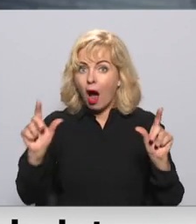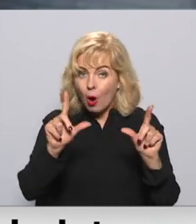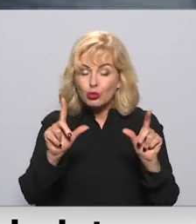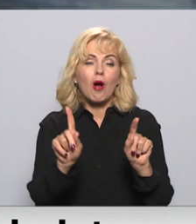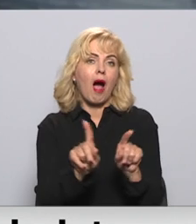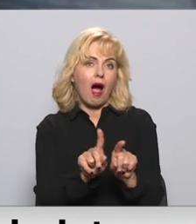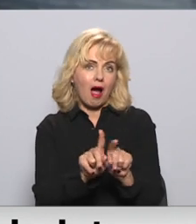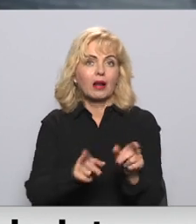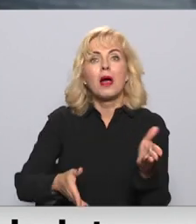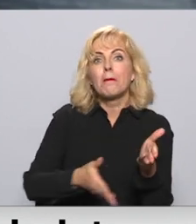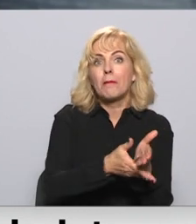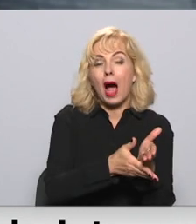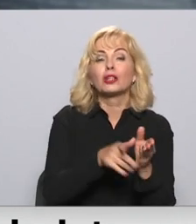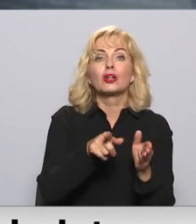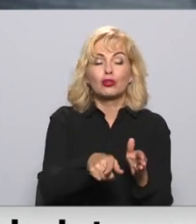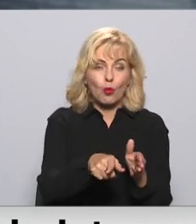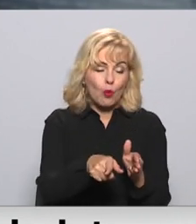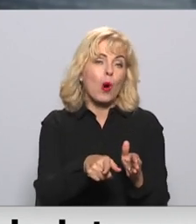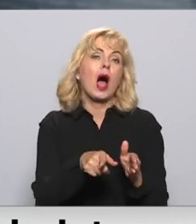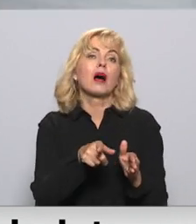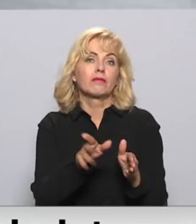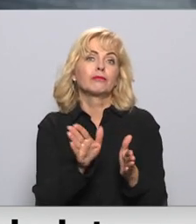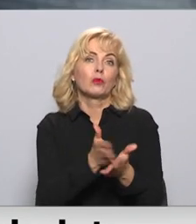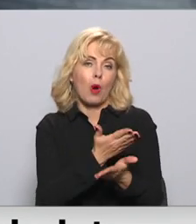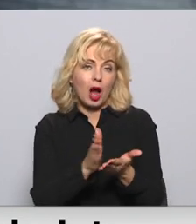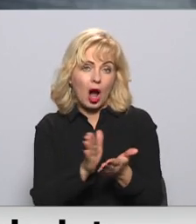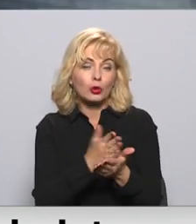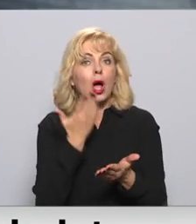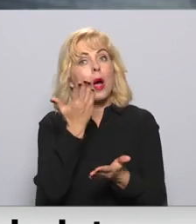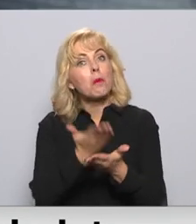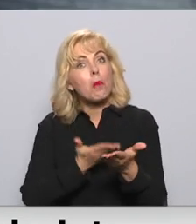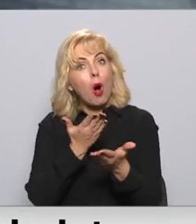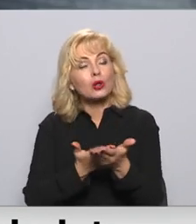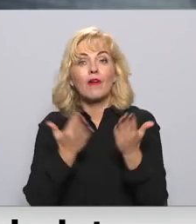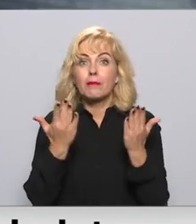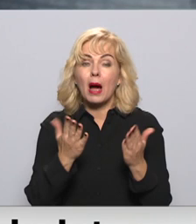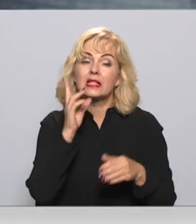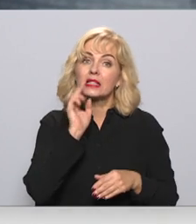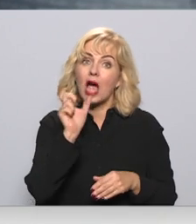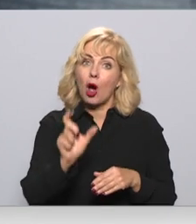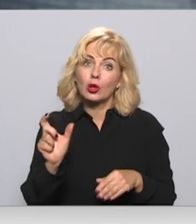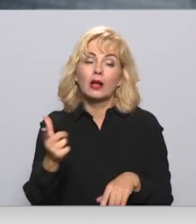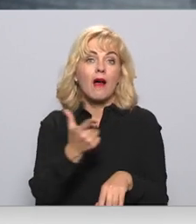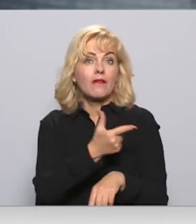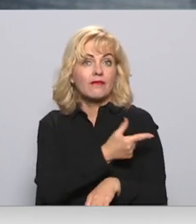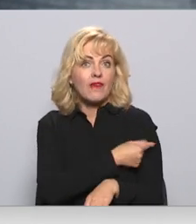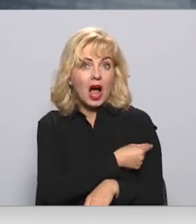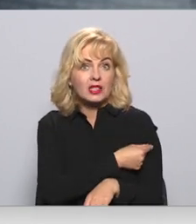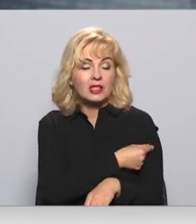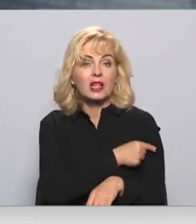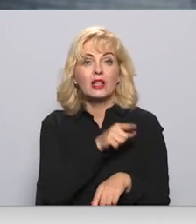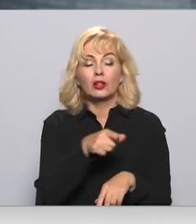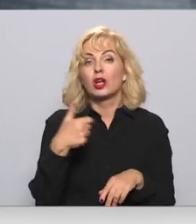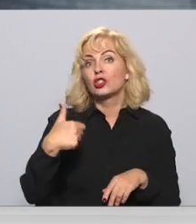palīdzēs viņiem ar šo izaicinājumu tik galā. Motivācijas pasākumu senioriem vakcinēties, tātad